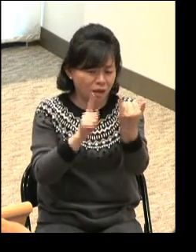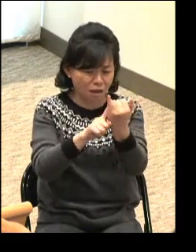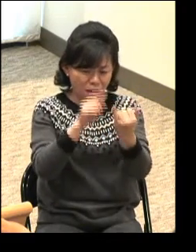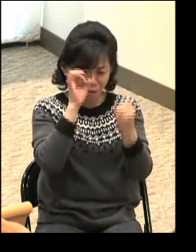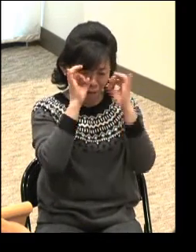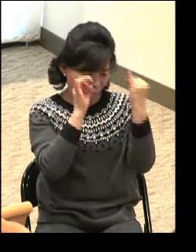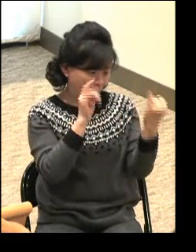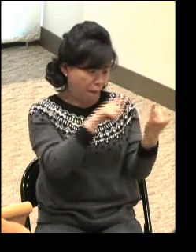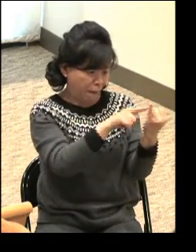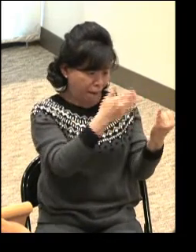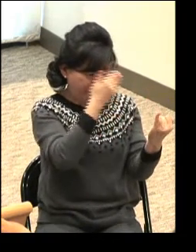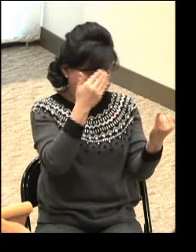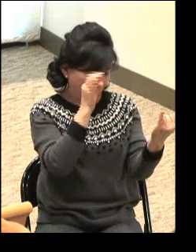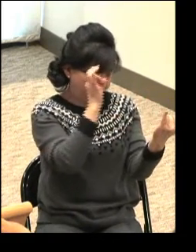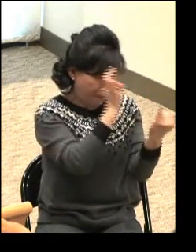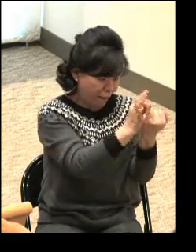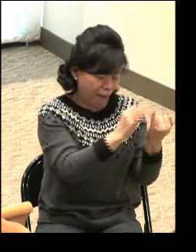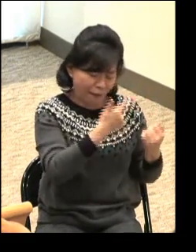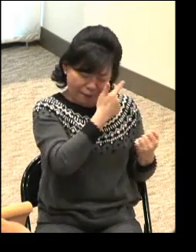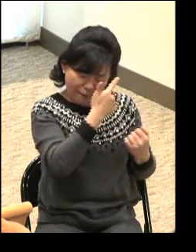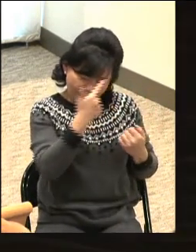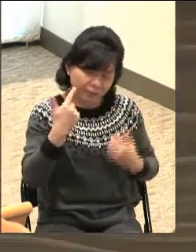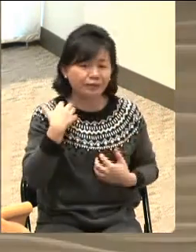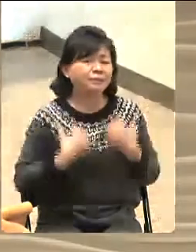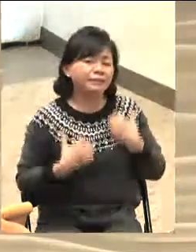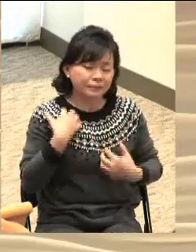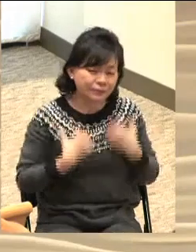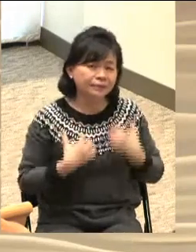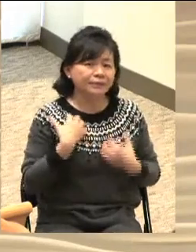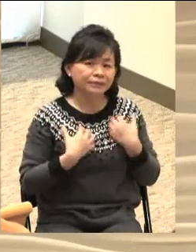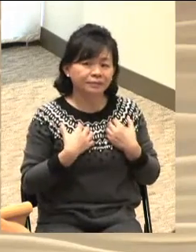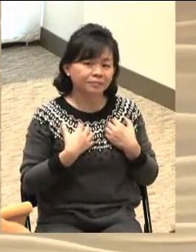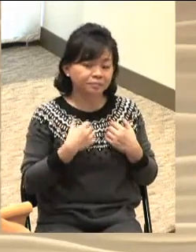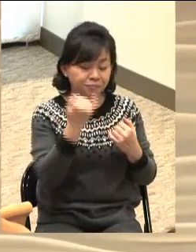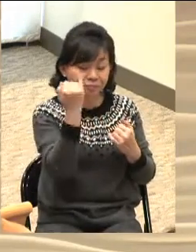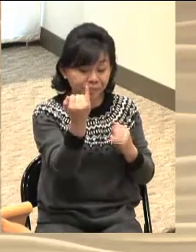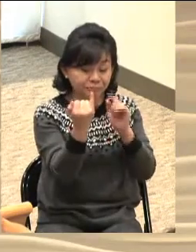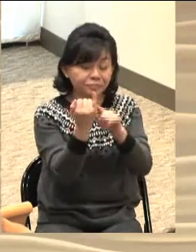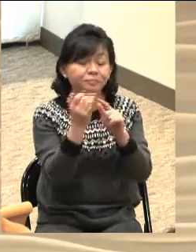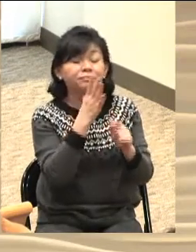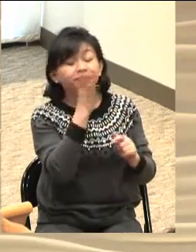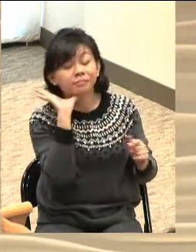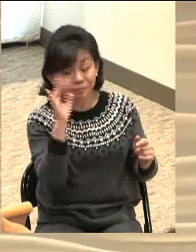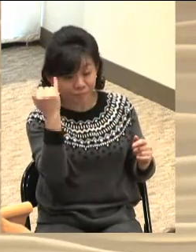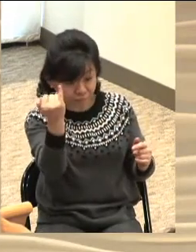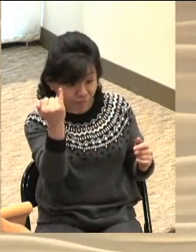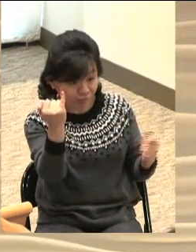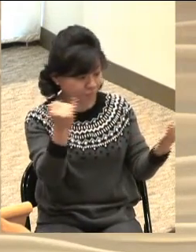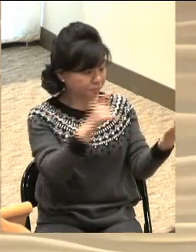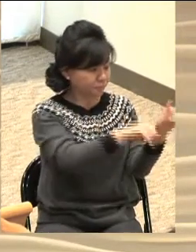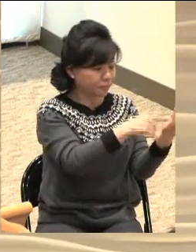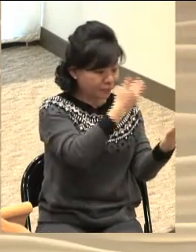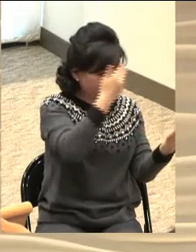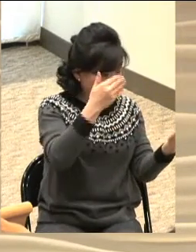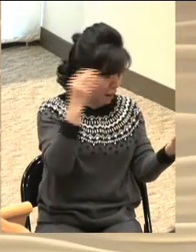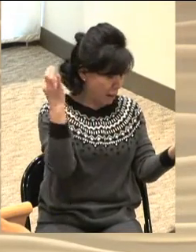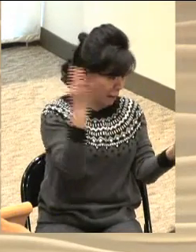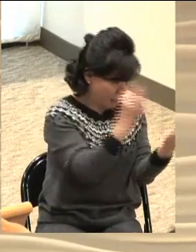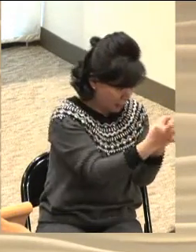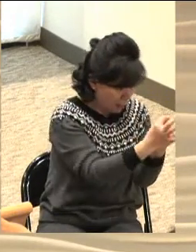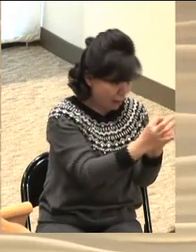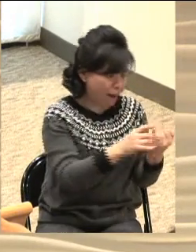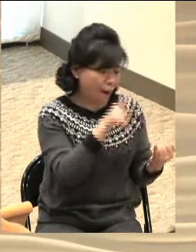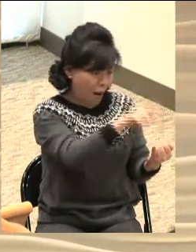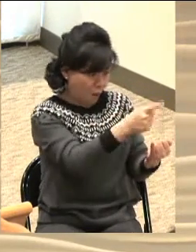드러냅니다 본문 41절 이하를 보십시오 엘리사벳이 마리아가 무난함을 들으며 아이가